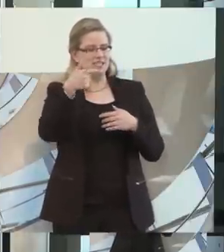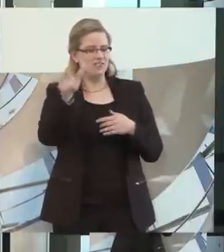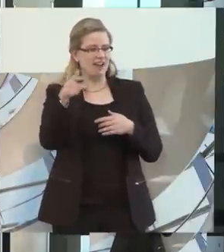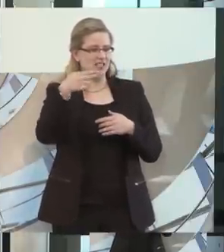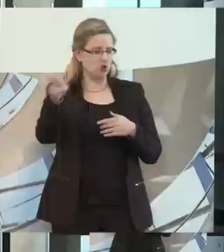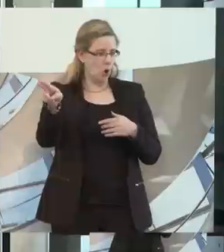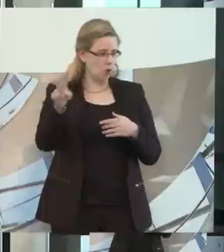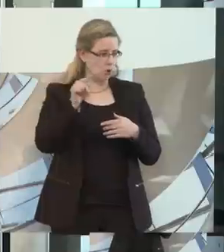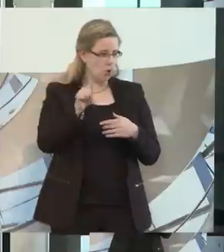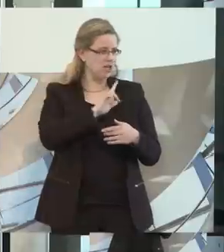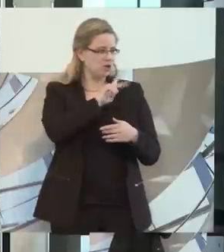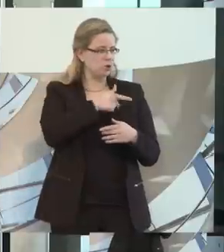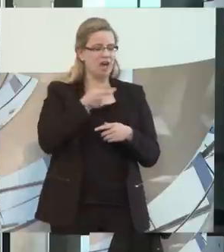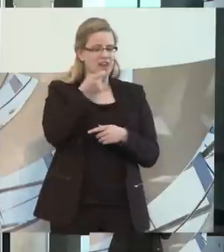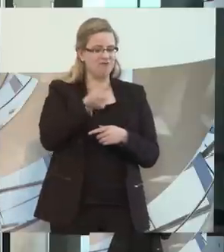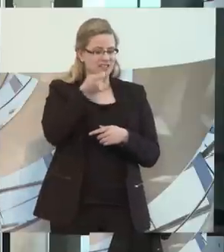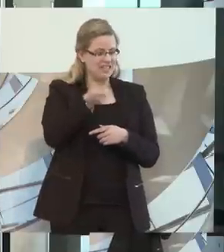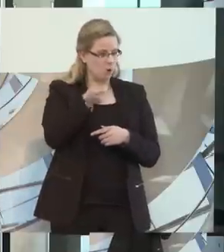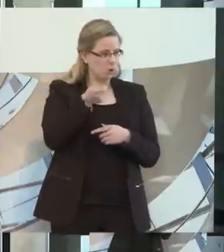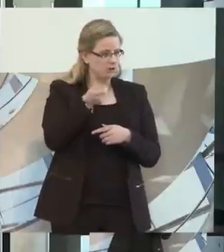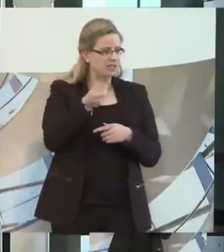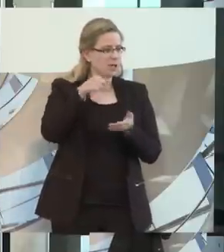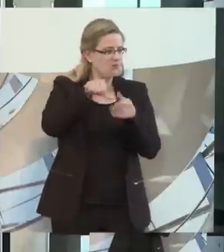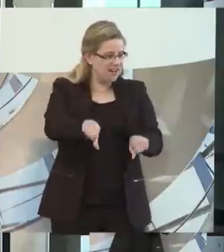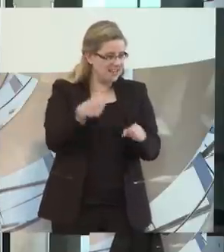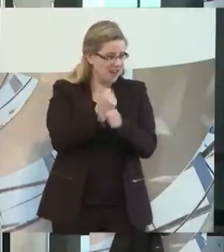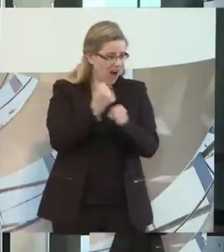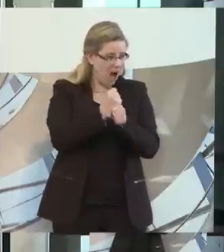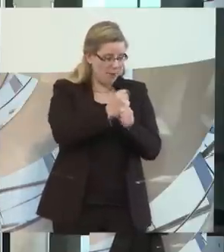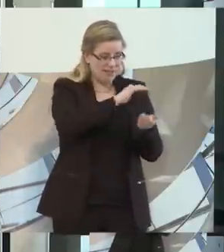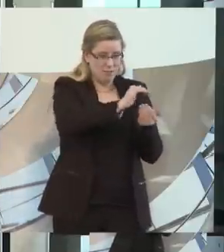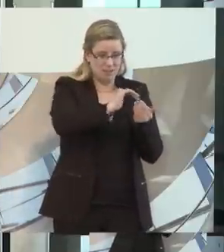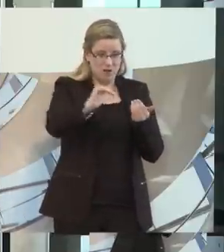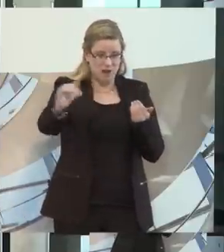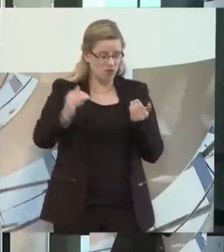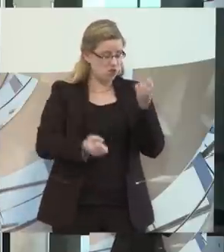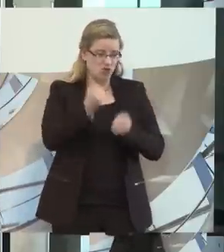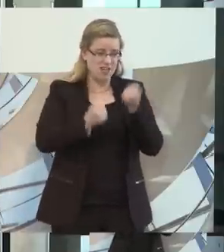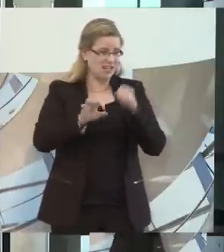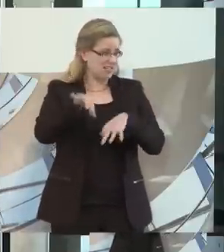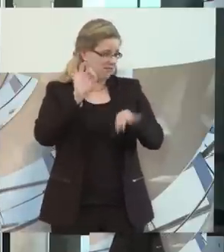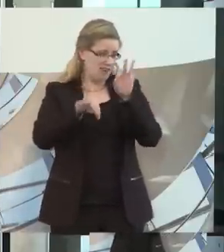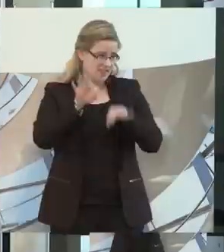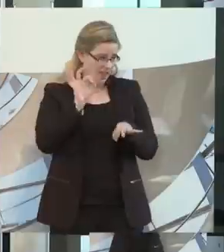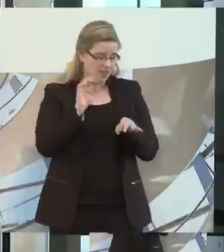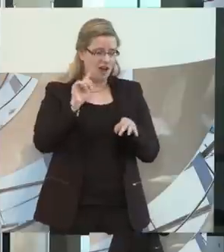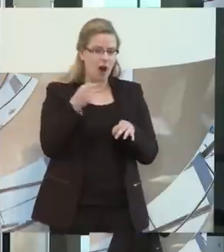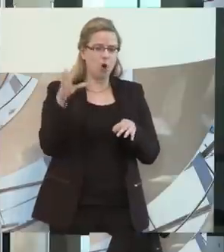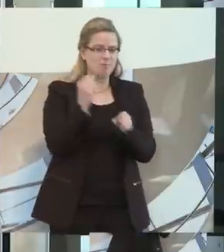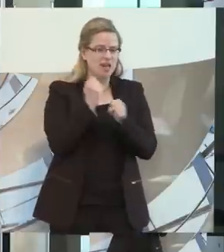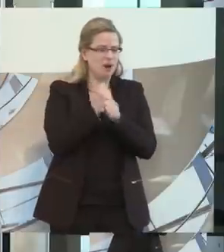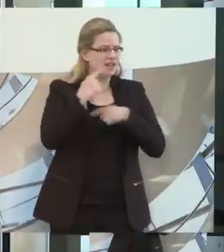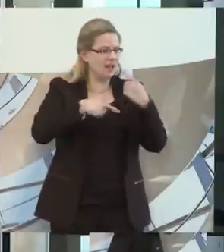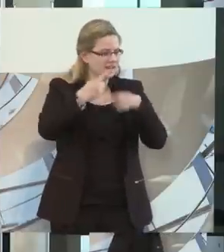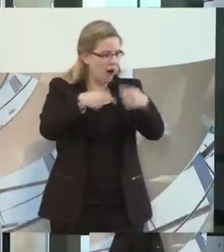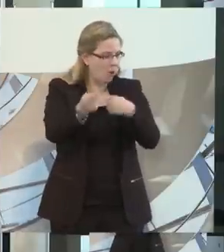Sozialversicherungspflichtige Arbeitsplätze sind damit schwer zu halten und Mitarbeiterbindung geht gar nicht auf Dauer, weil natürlich solche Arbeitnehmer,